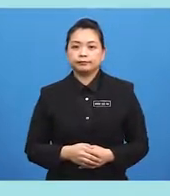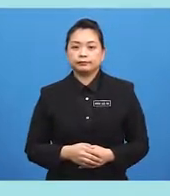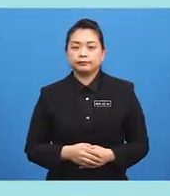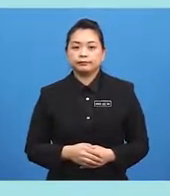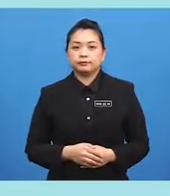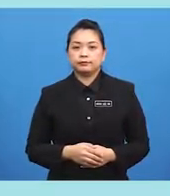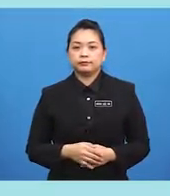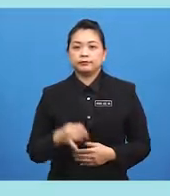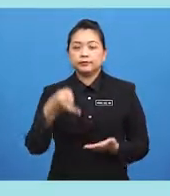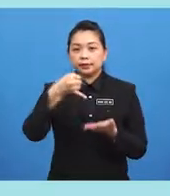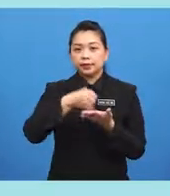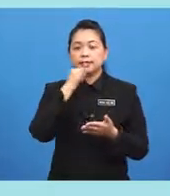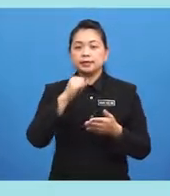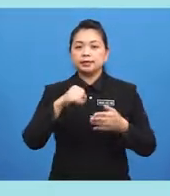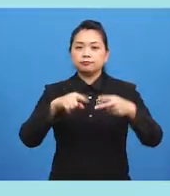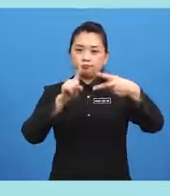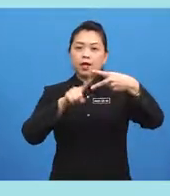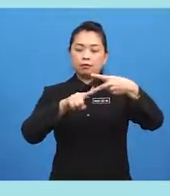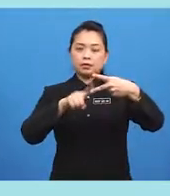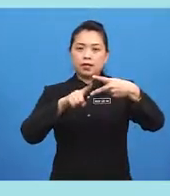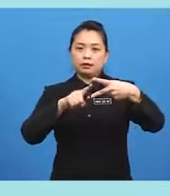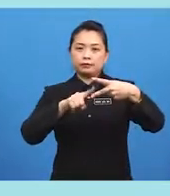It's... ...downstairs.